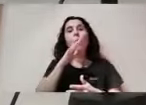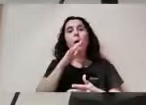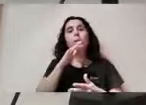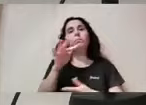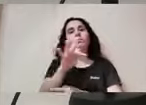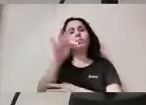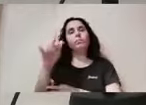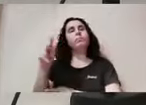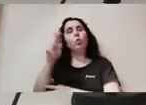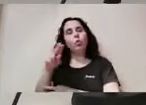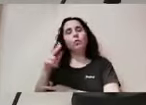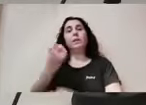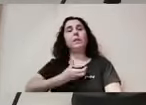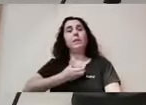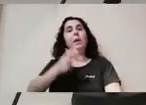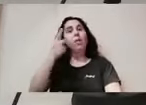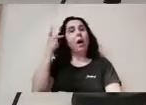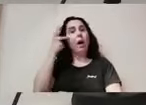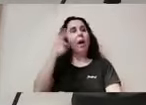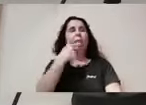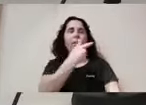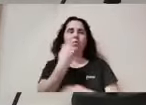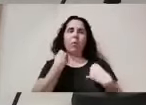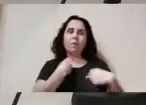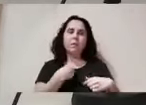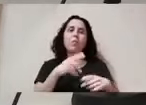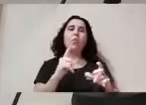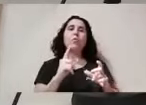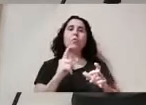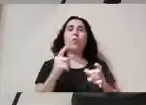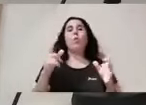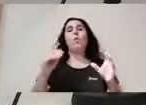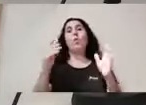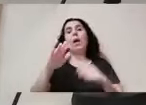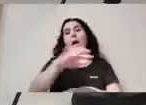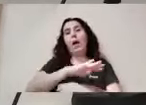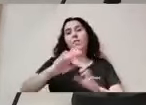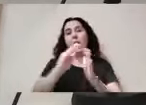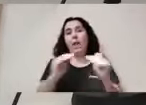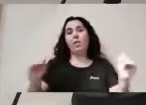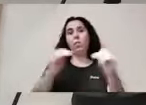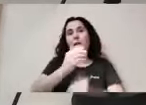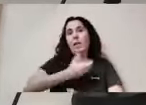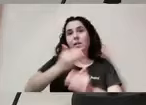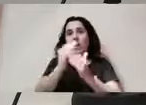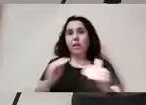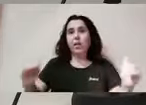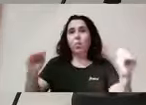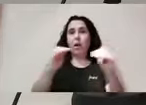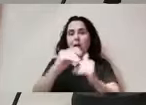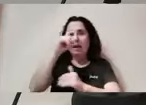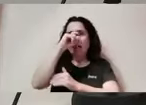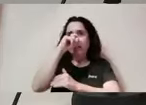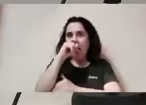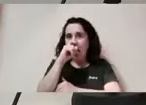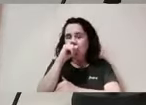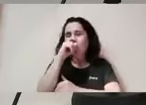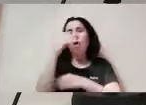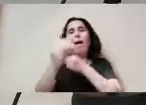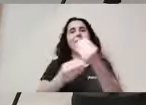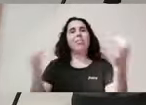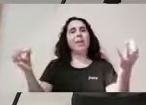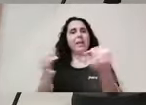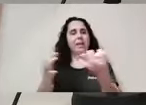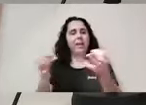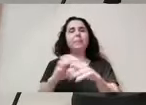Com ha dit la regidora, Aranza, des de la Unitat d'Igualtat, de la Regidoria d'Igualtat, en guany el